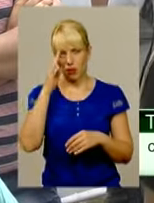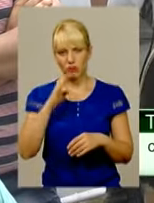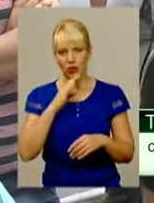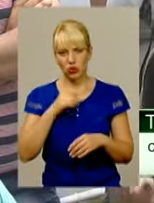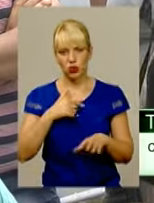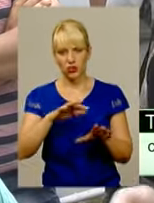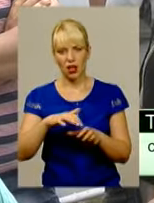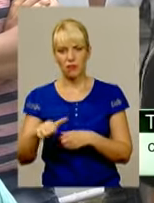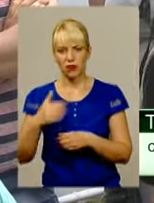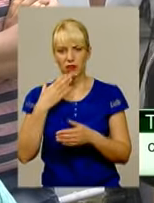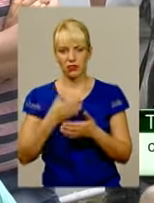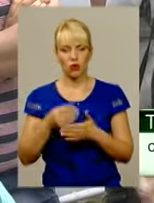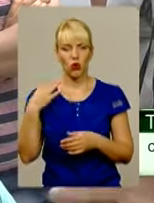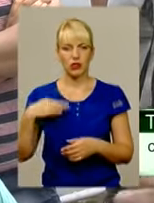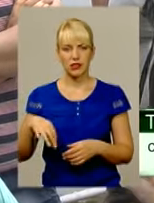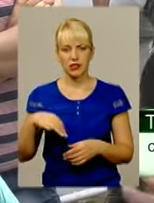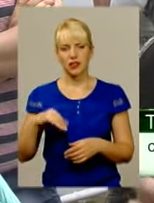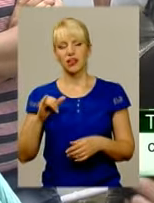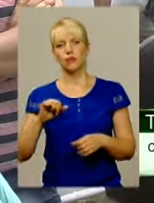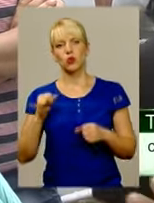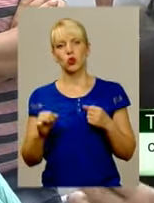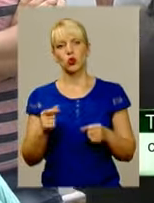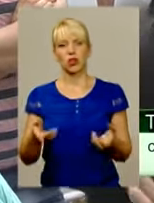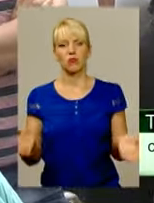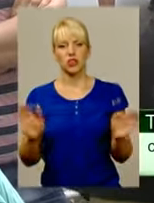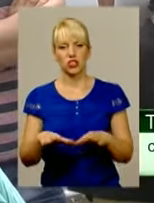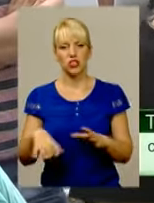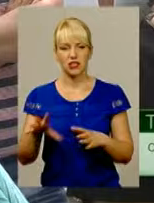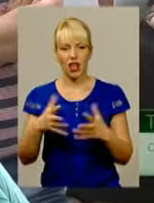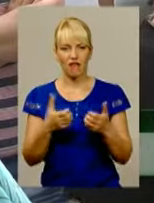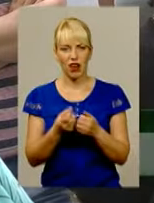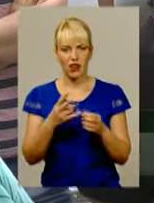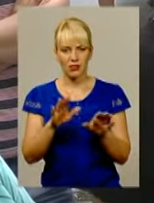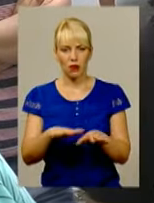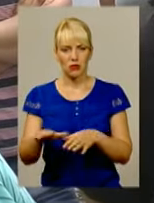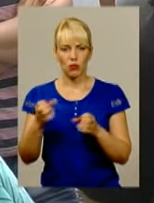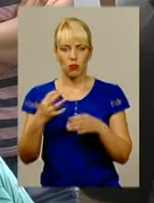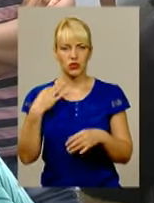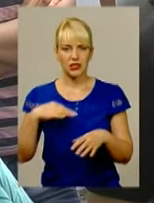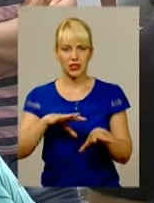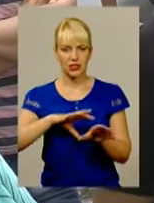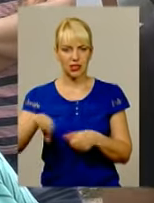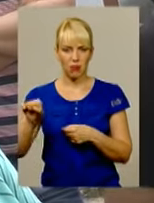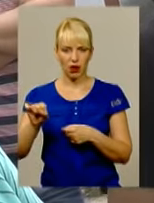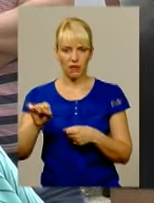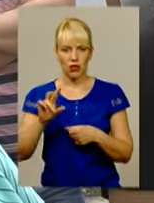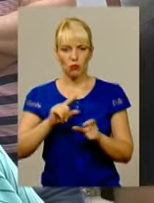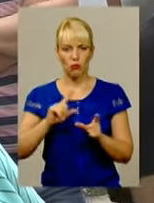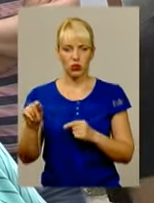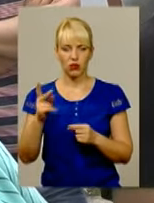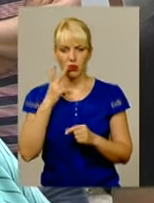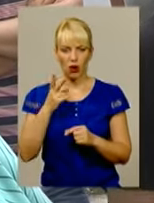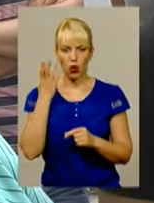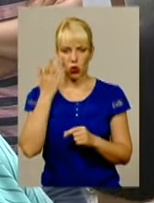виходить, друг лишився, всі там лишилися, аварія вся була на місці, він просто забрав сина і поїхав. І бачила, коли